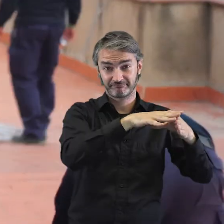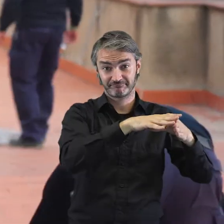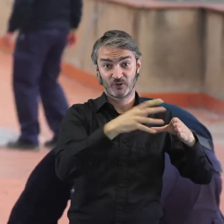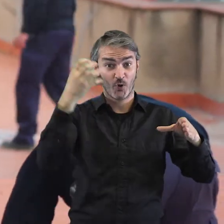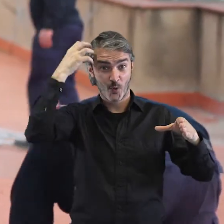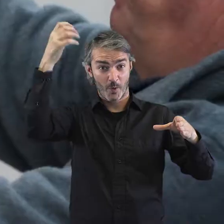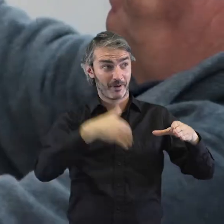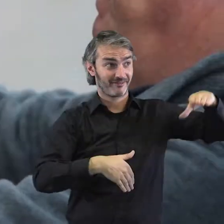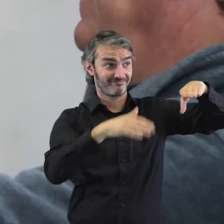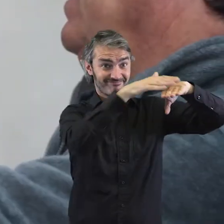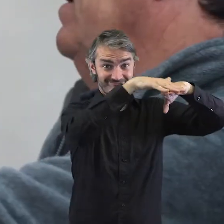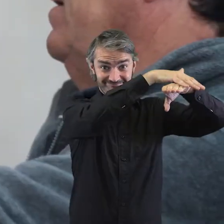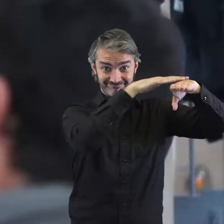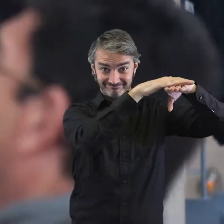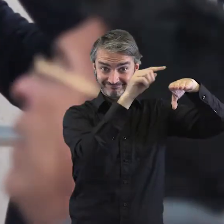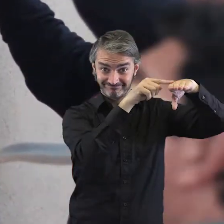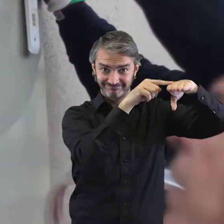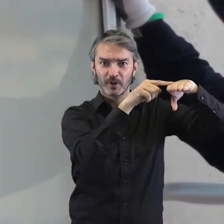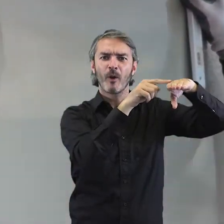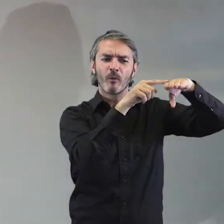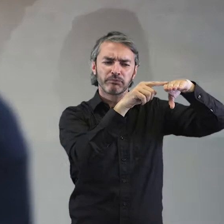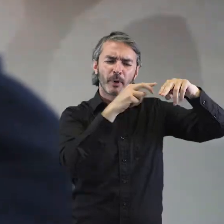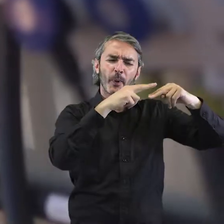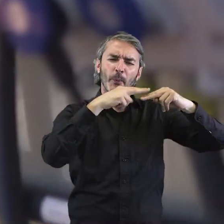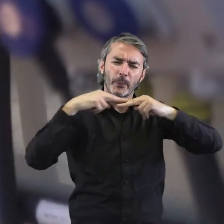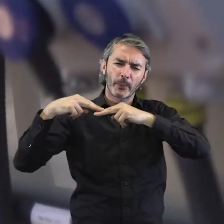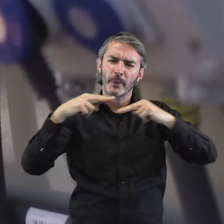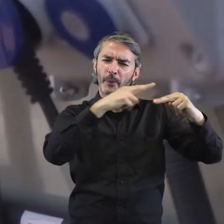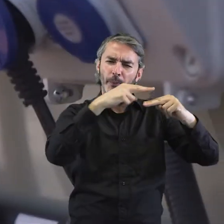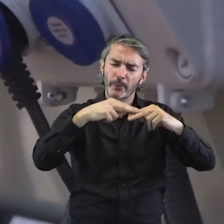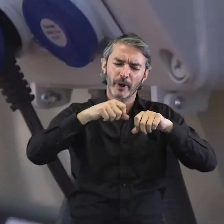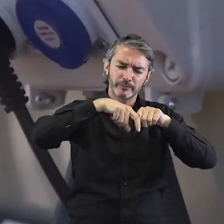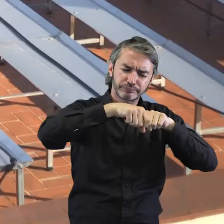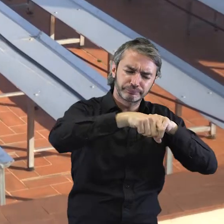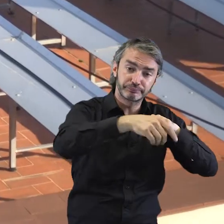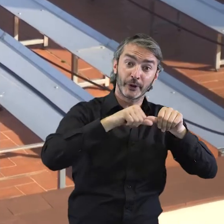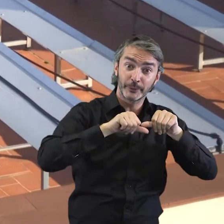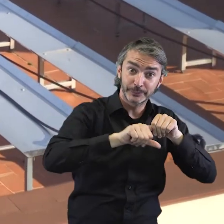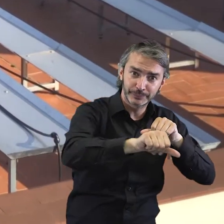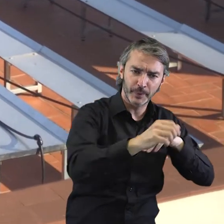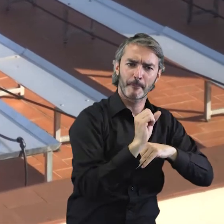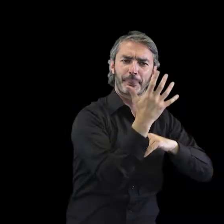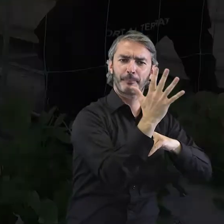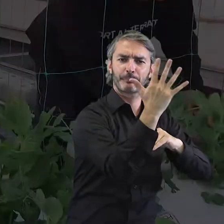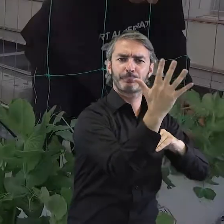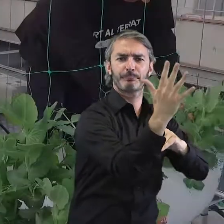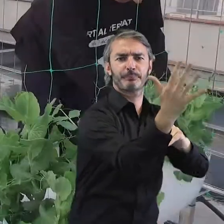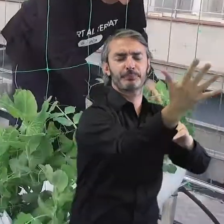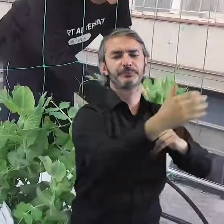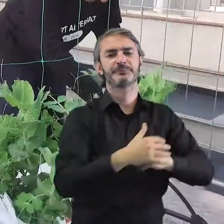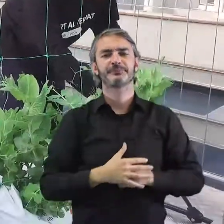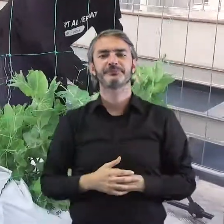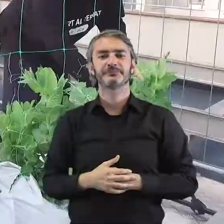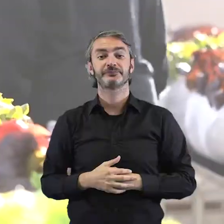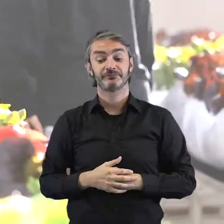districte, i tot just sabem començar a construir, a posar les safates, perquè d'aquí a poc ja puguem començar a plantar. Per poder engegar